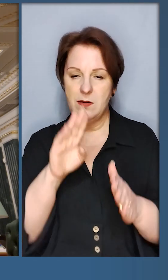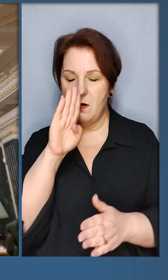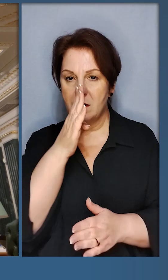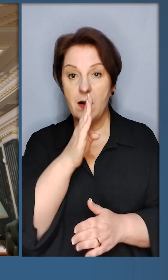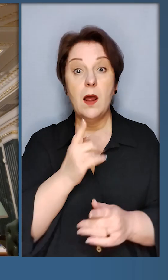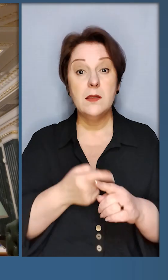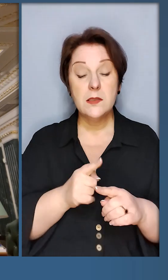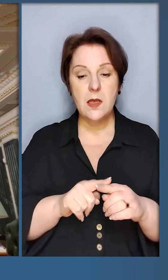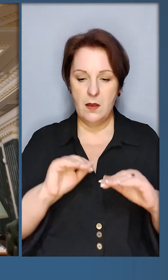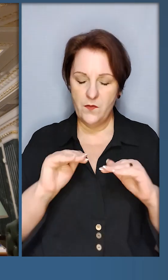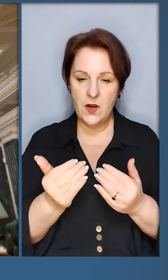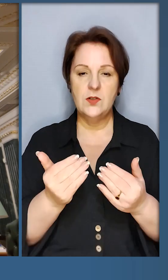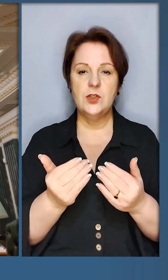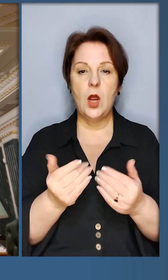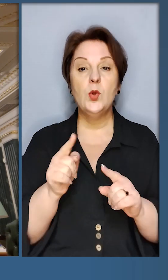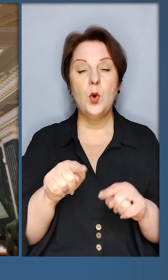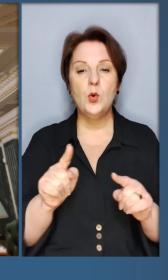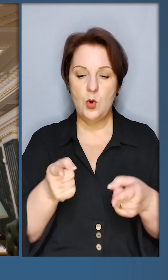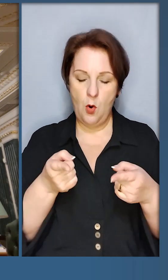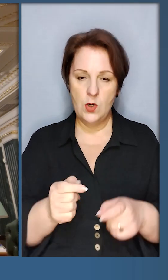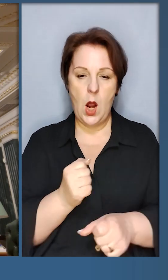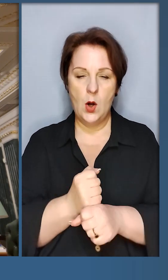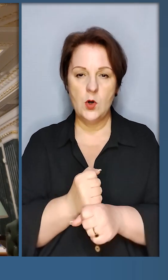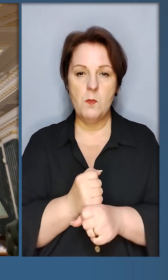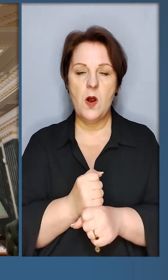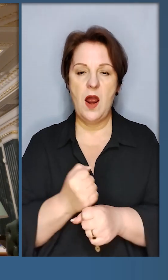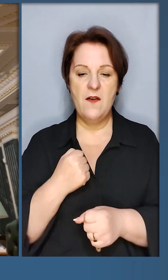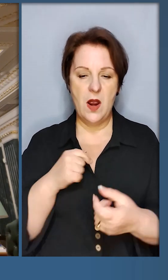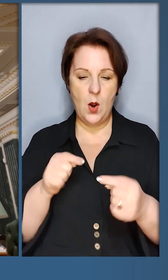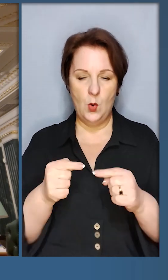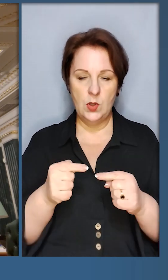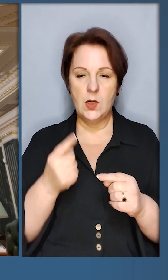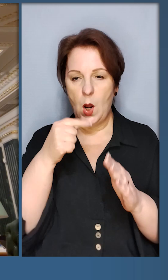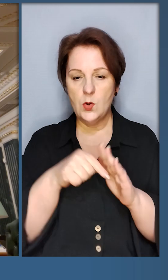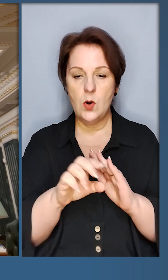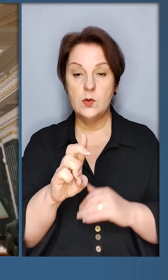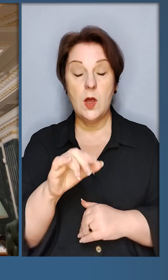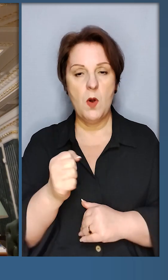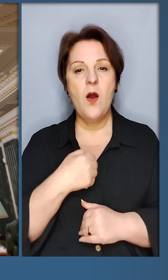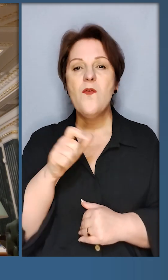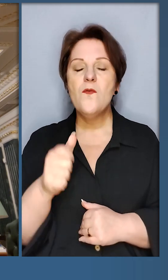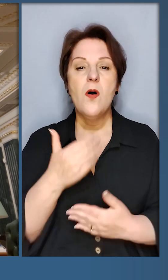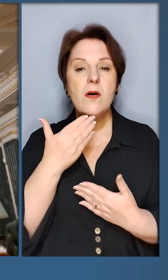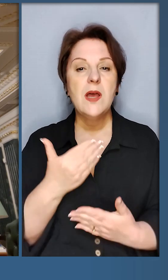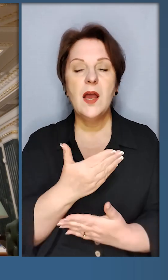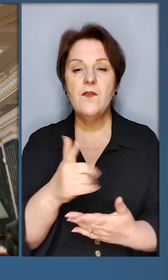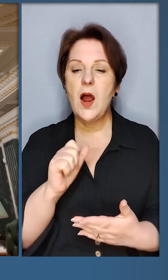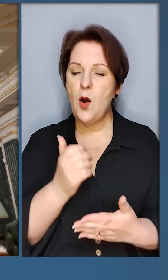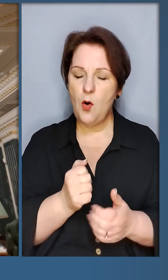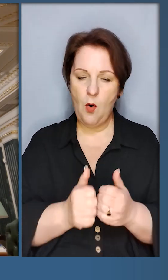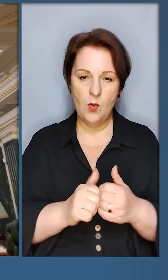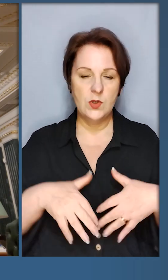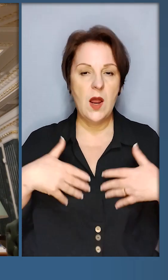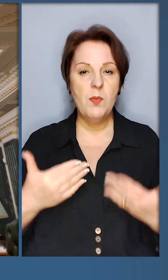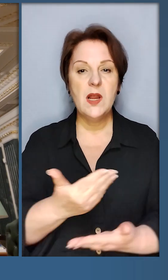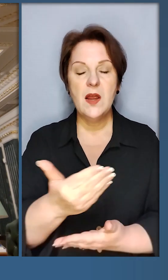це лише невеличка частина того, що реально робить військова контррозвідка СБУ. Воїни, я дякую вам за кожен прояв